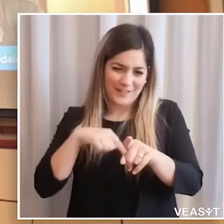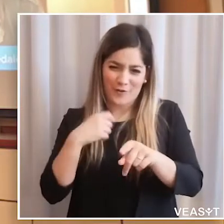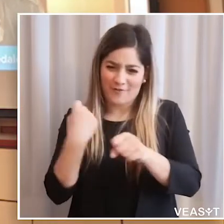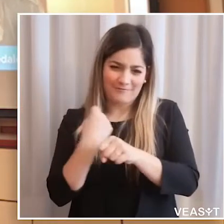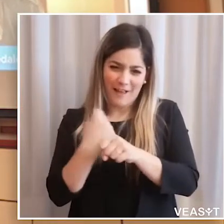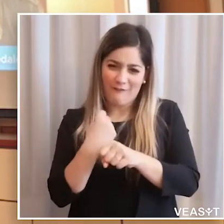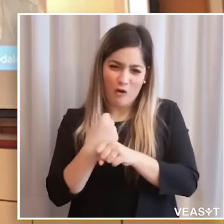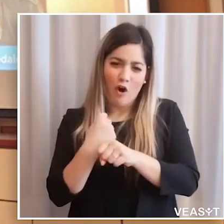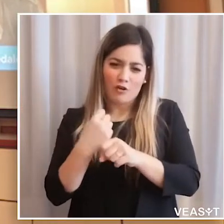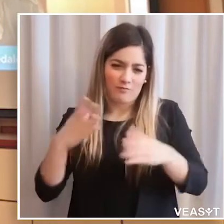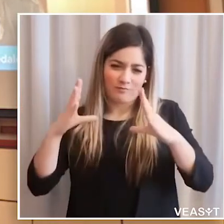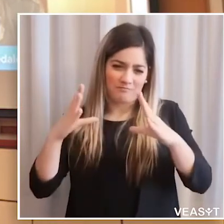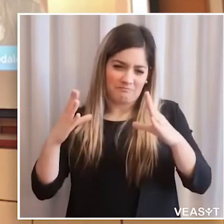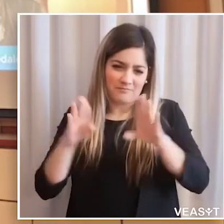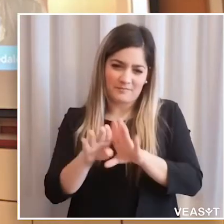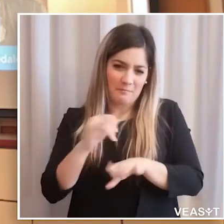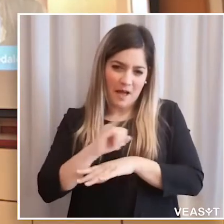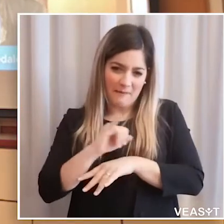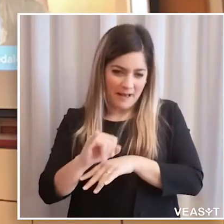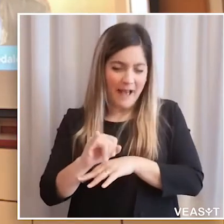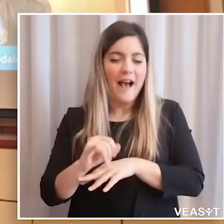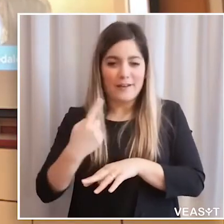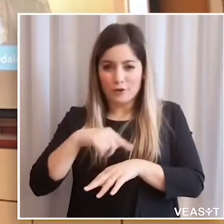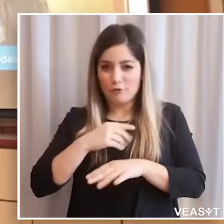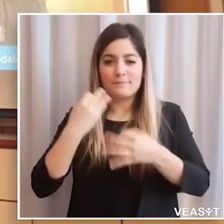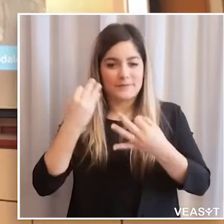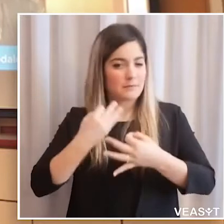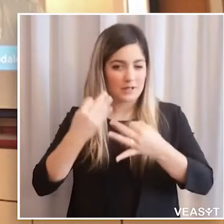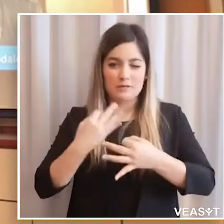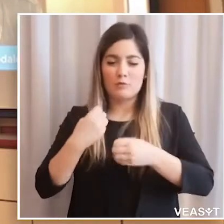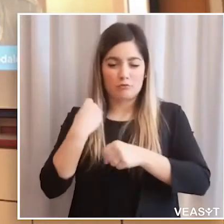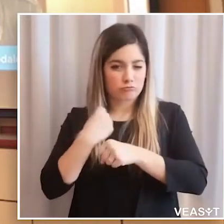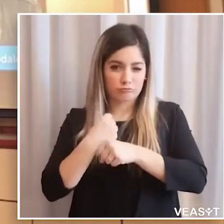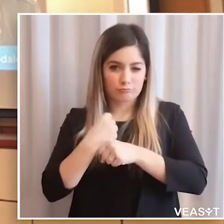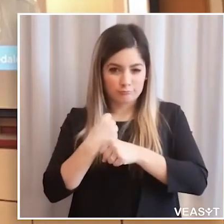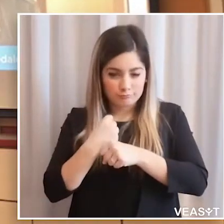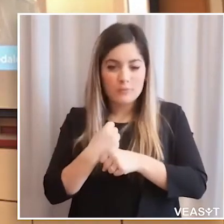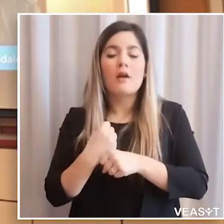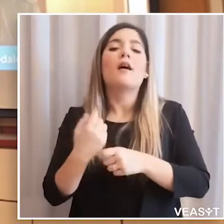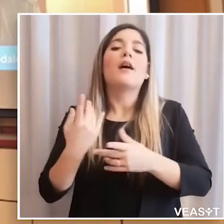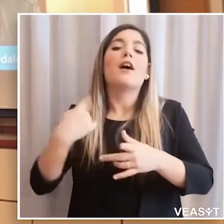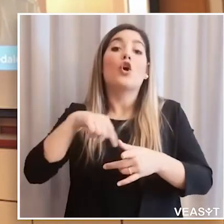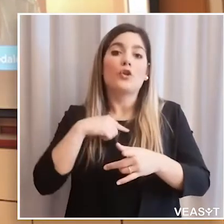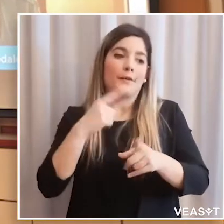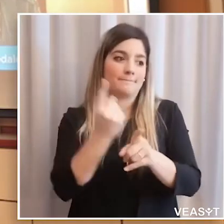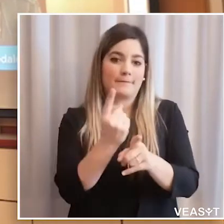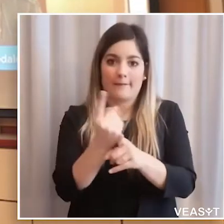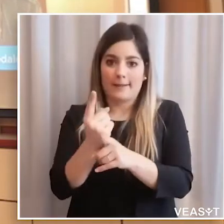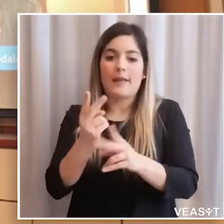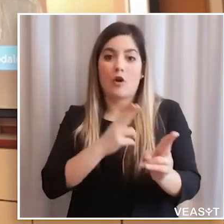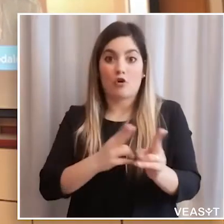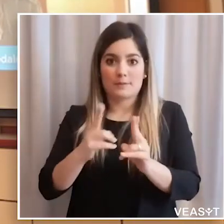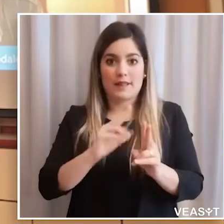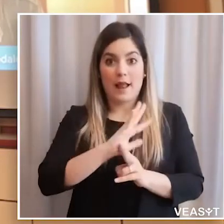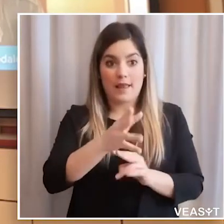riprenderemo in mano, come avete visto non abbiamo smesso di prendere in mano le considerazioni, le varie situazioni, ma sicuramente